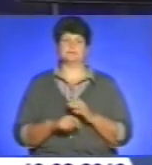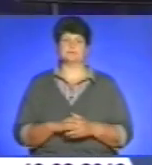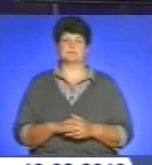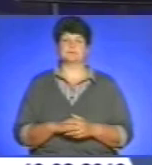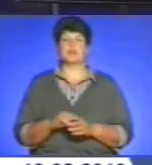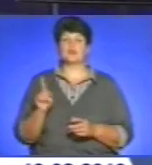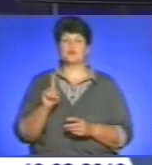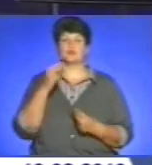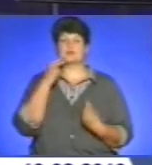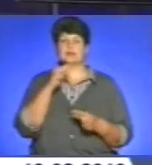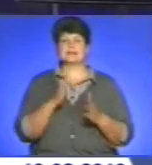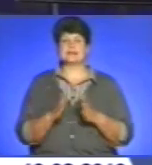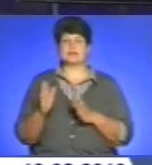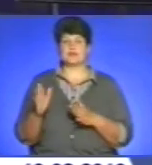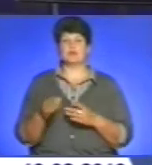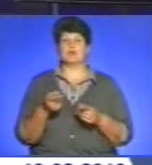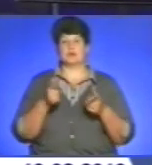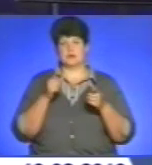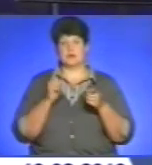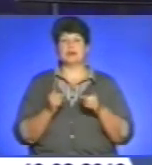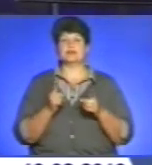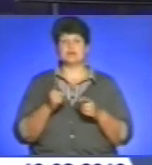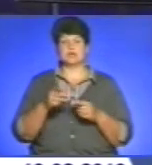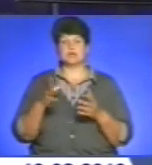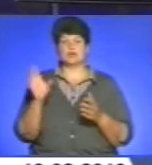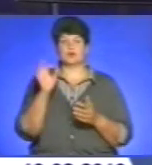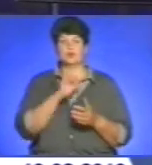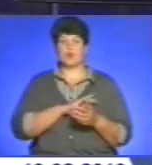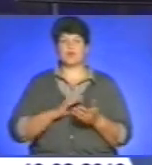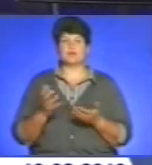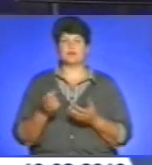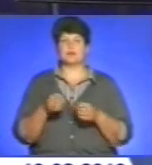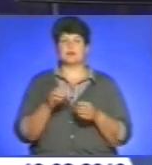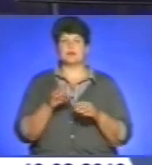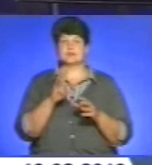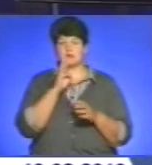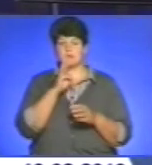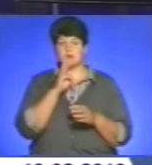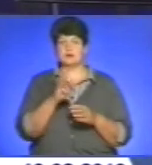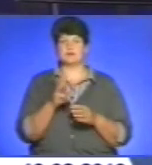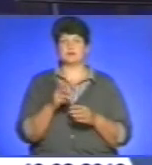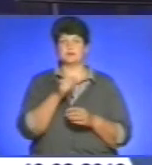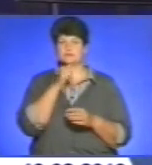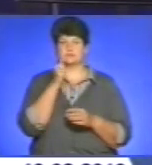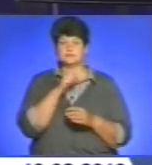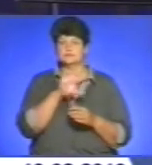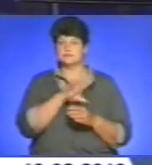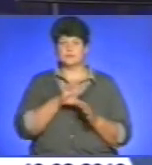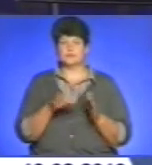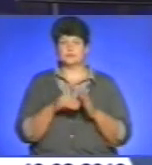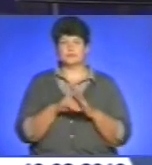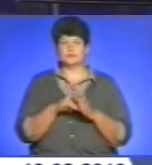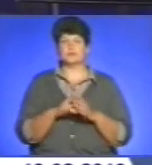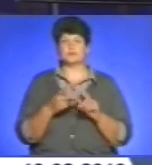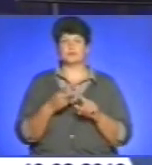Щоб удосконалити систему легалізації робочих місць, доходів та вирішити проблеми заробітних плат у тіні, вже вдруге у Тернополі